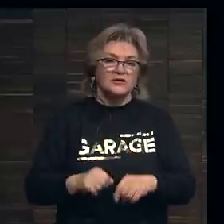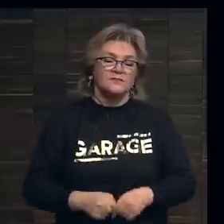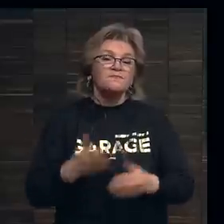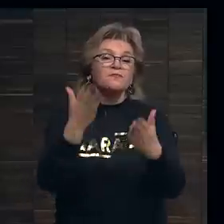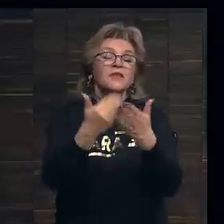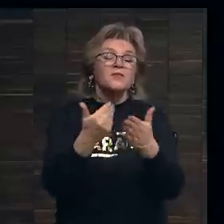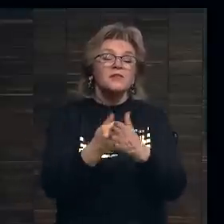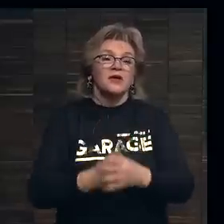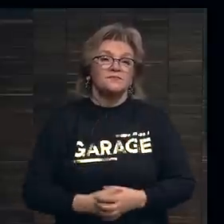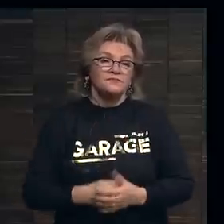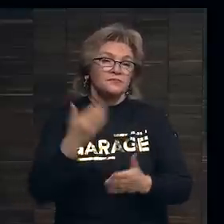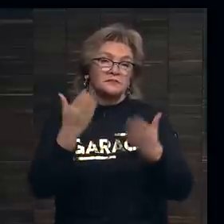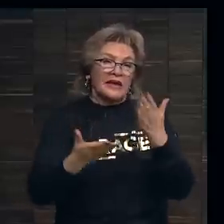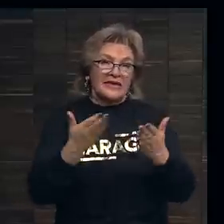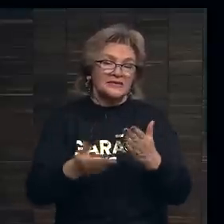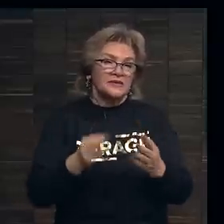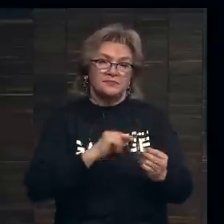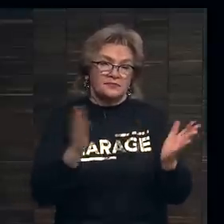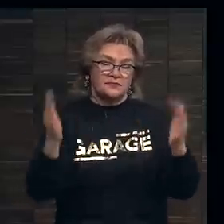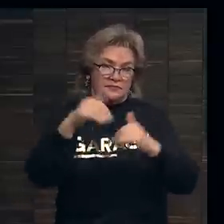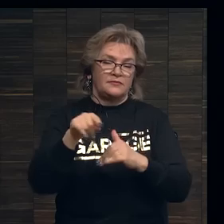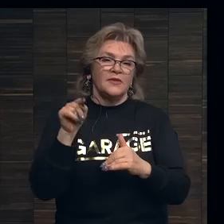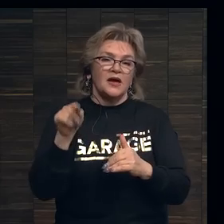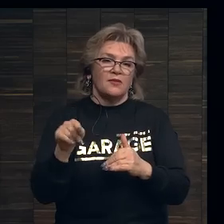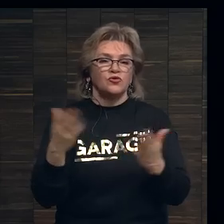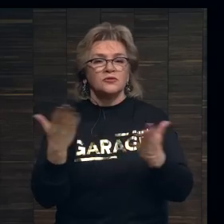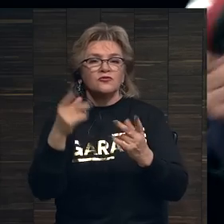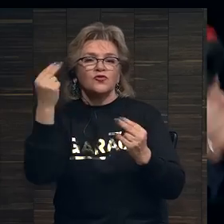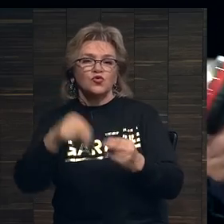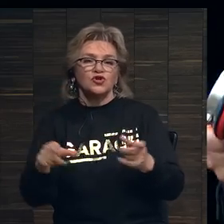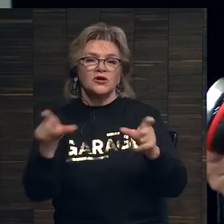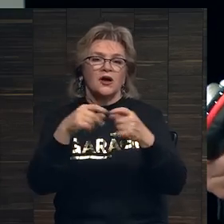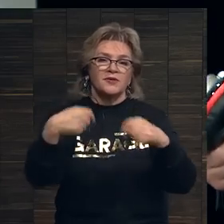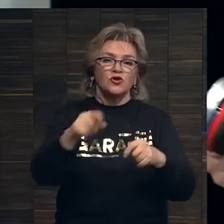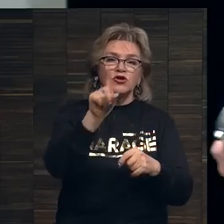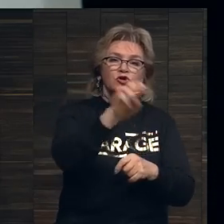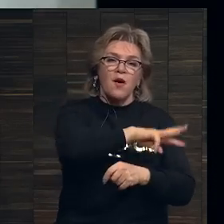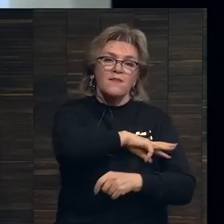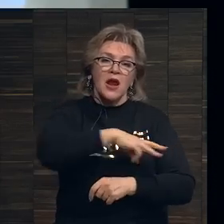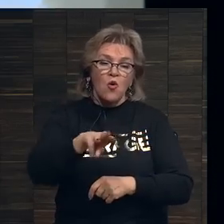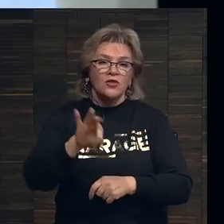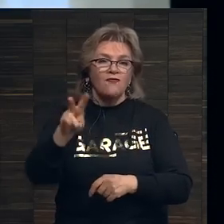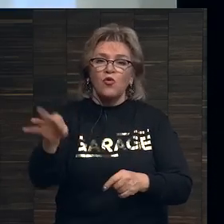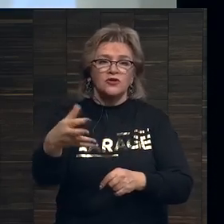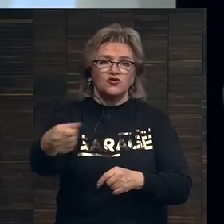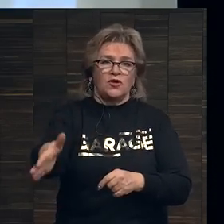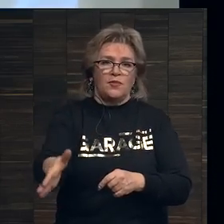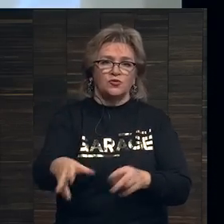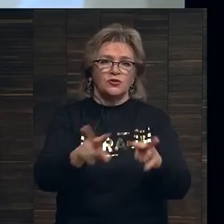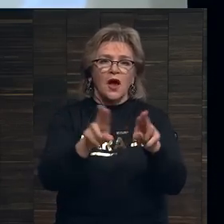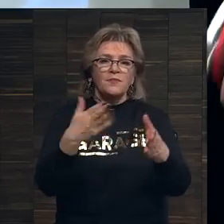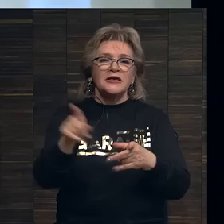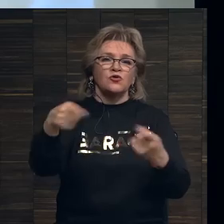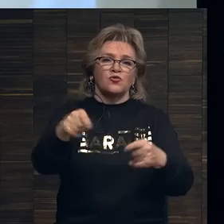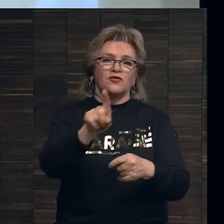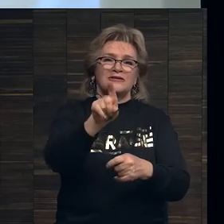например, если работа какого-нибудь художника продается за 100 миллионов, он ничего не получит. То же самое, как